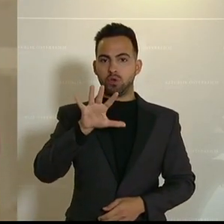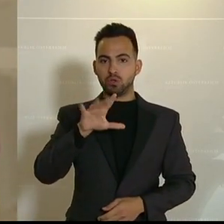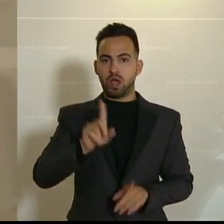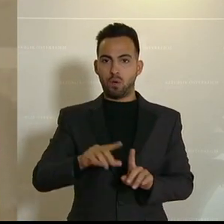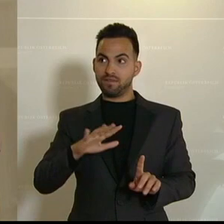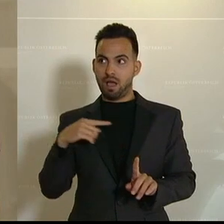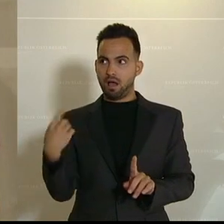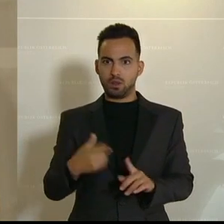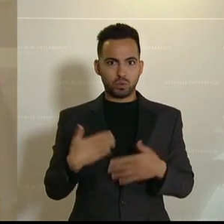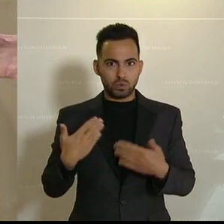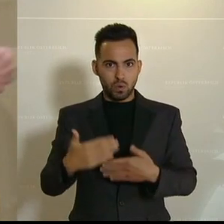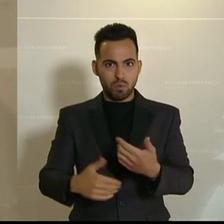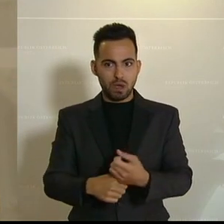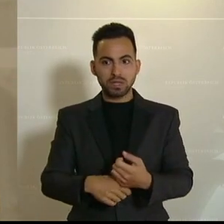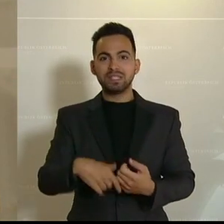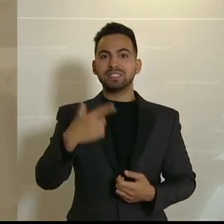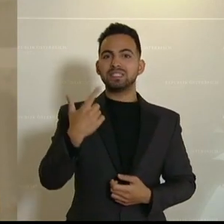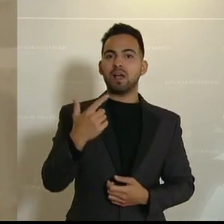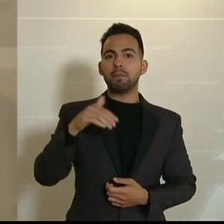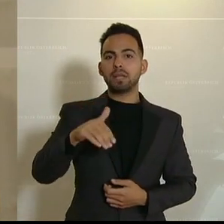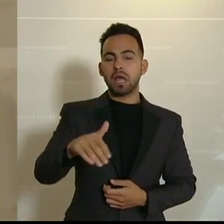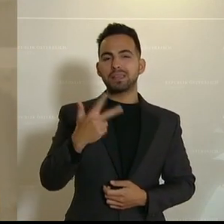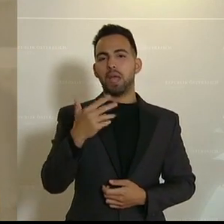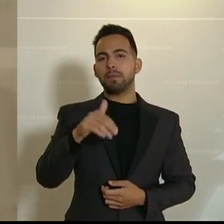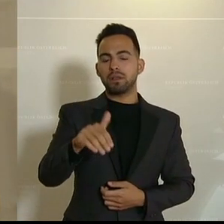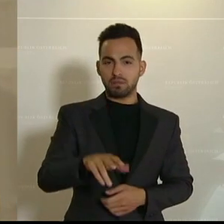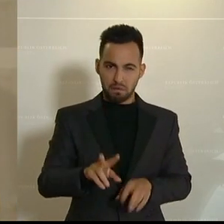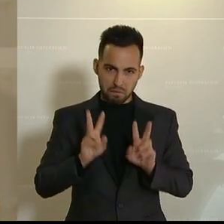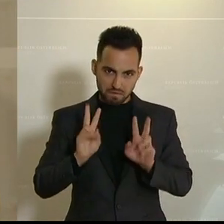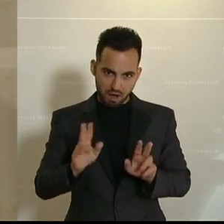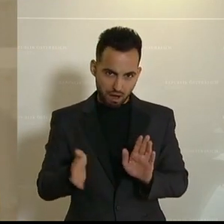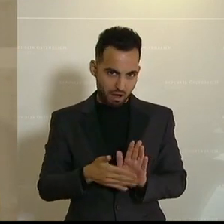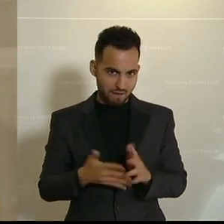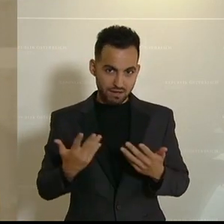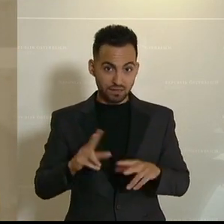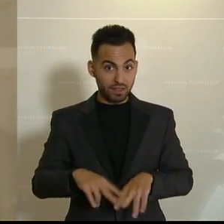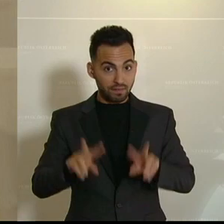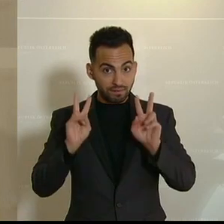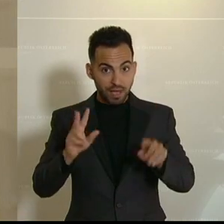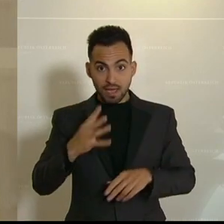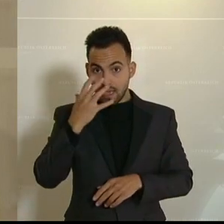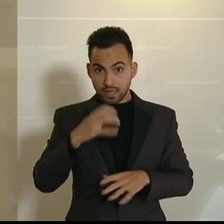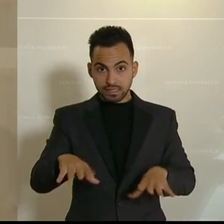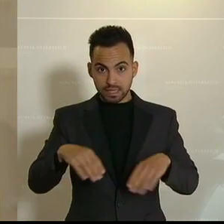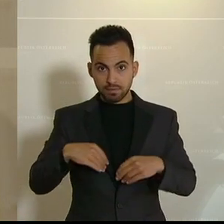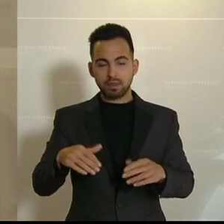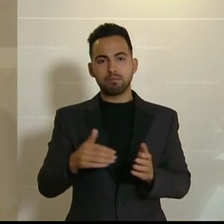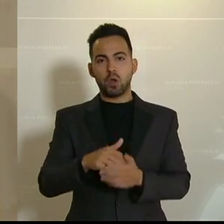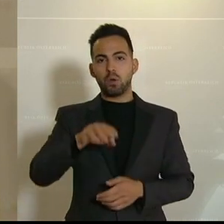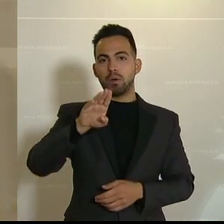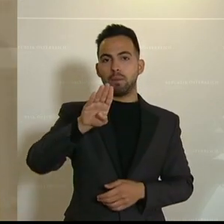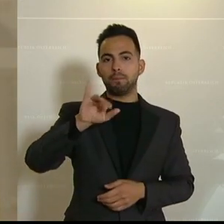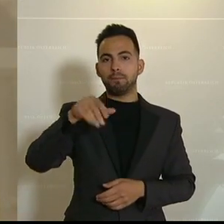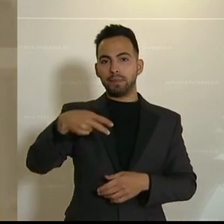machen, sagen zwei Milliarden, drei Milliarden. Die Wahrheit ist, wenn wir da das ernst nehmen, brauchen wir zwei Prozent des